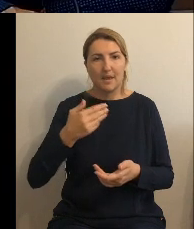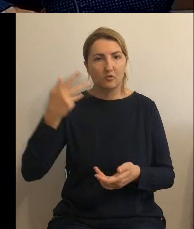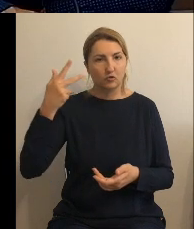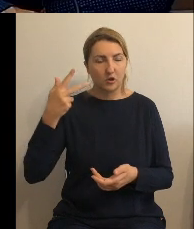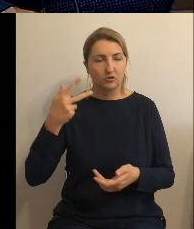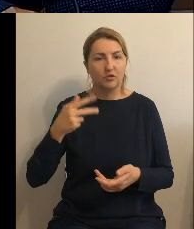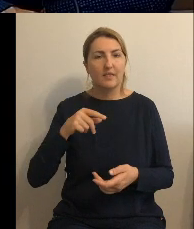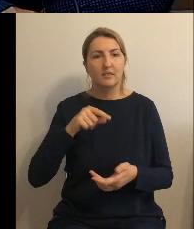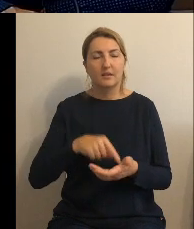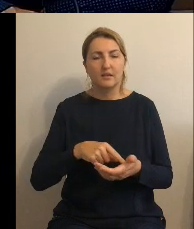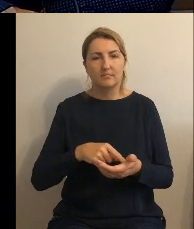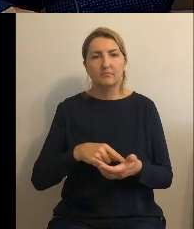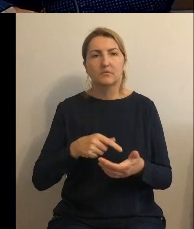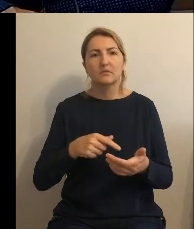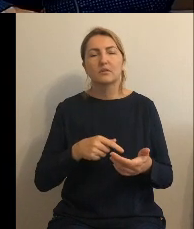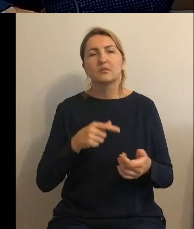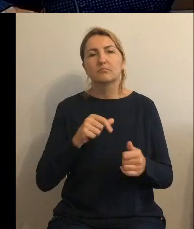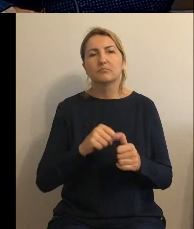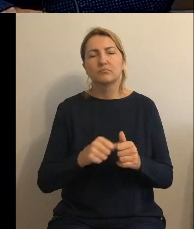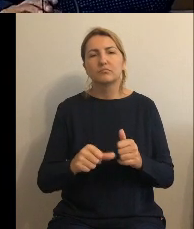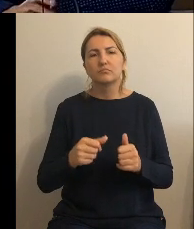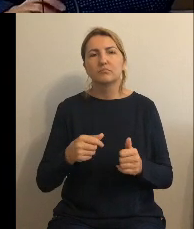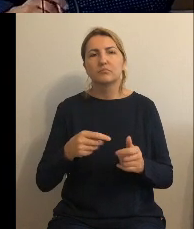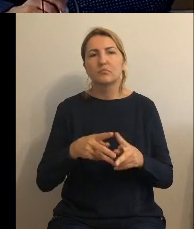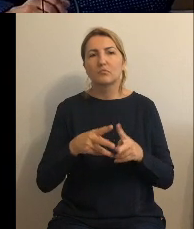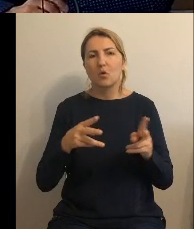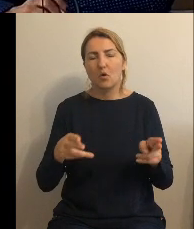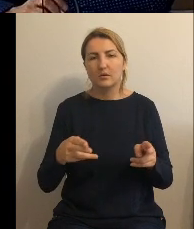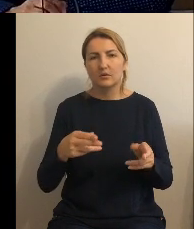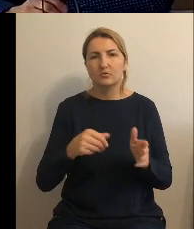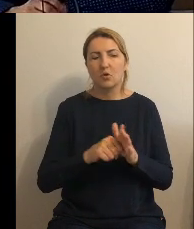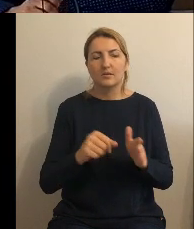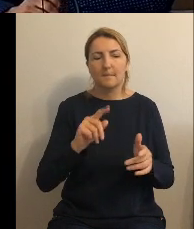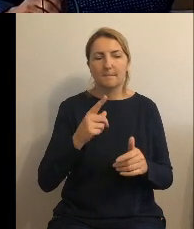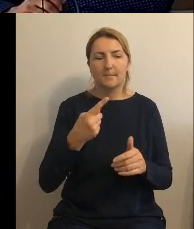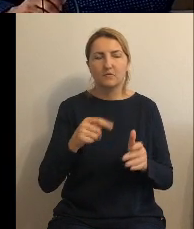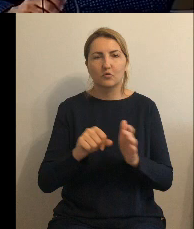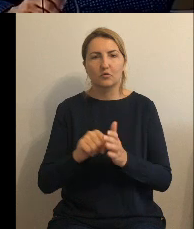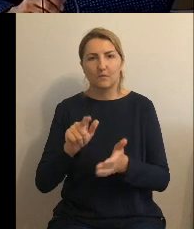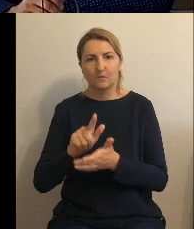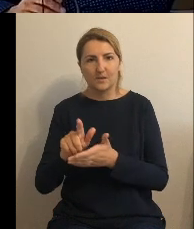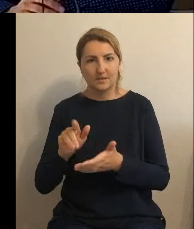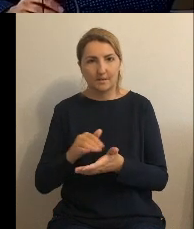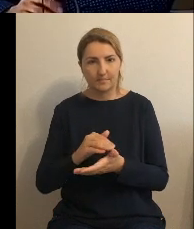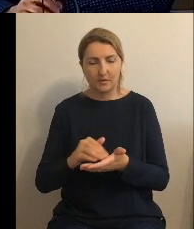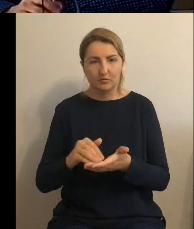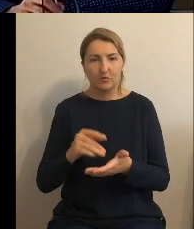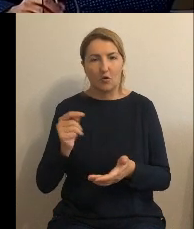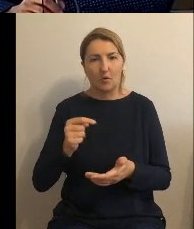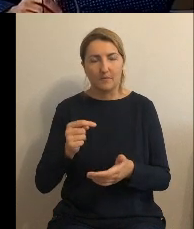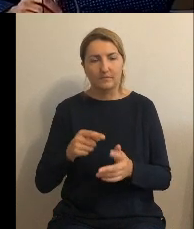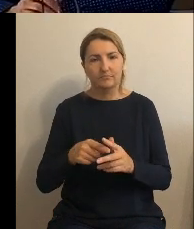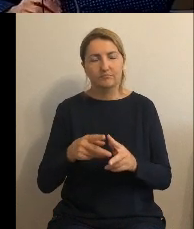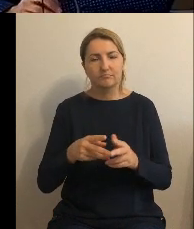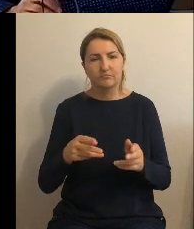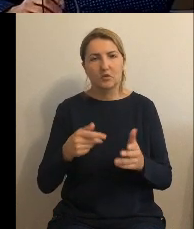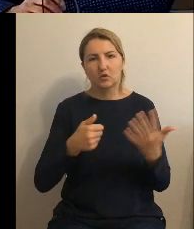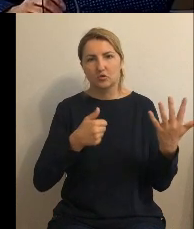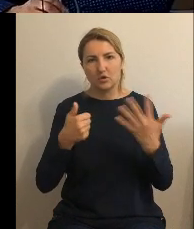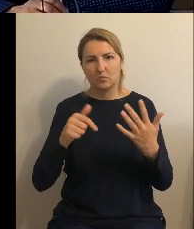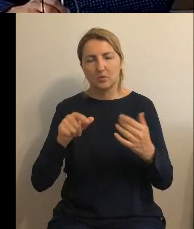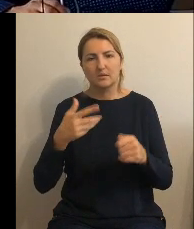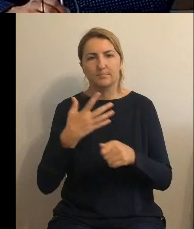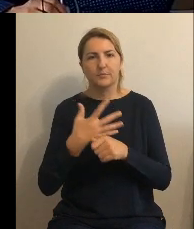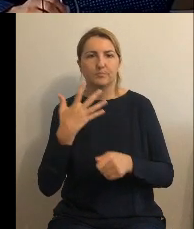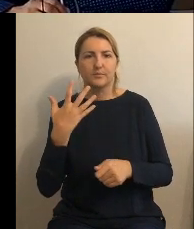okres od pierwszego do dwunastego miesiąca obowiązywania taryfy 6 złotych 55 groszy w okresie od 13